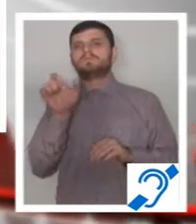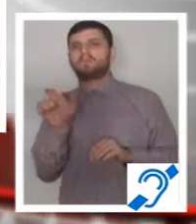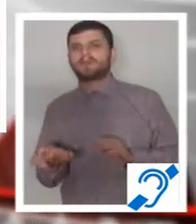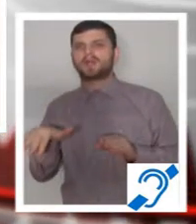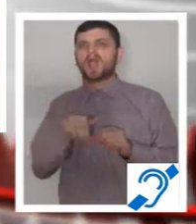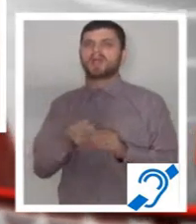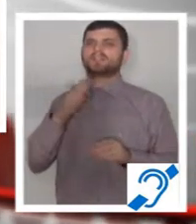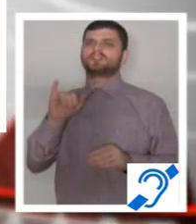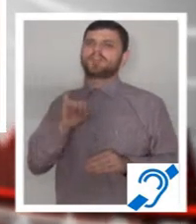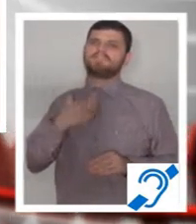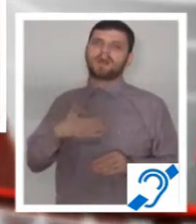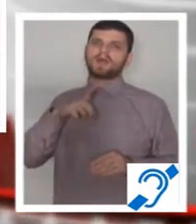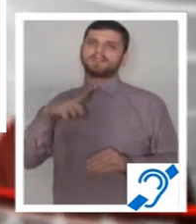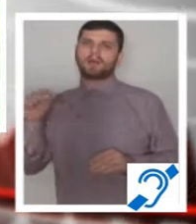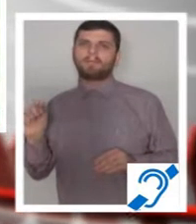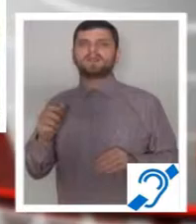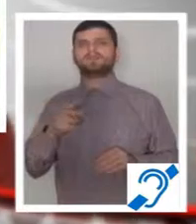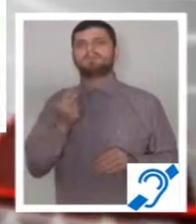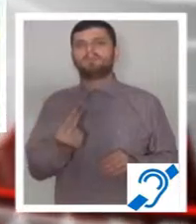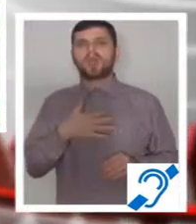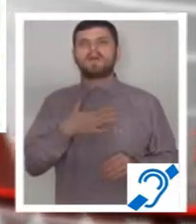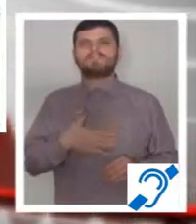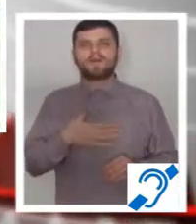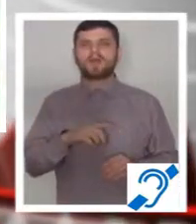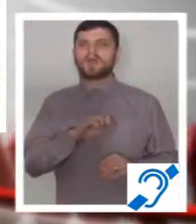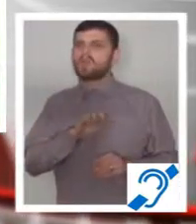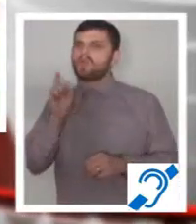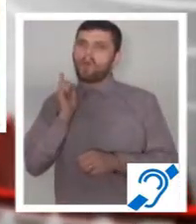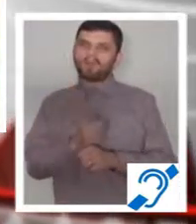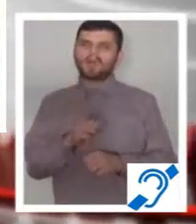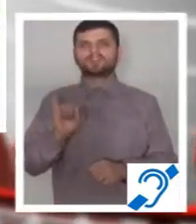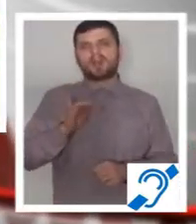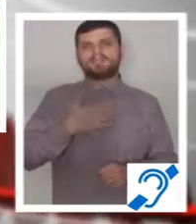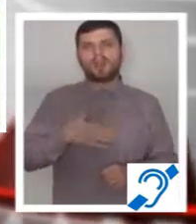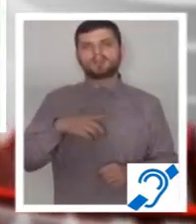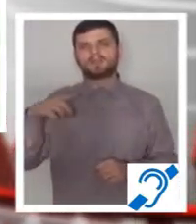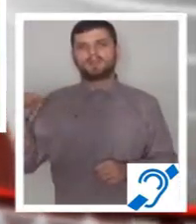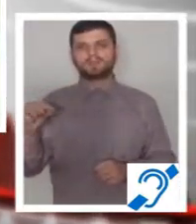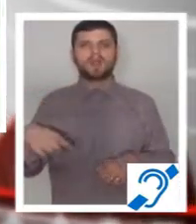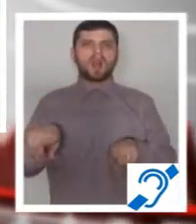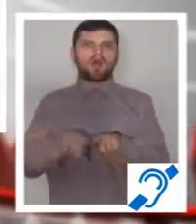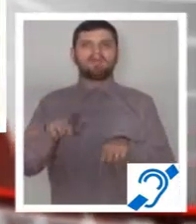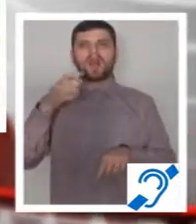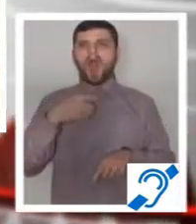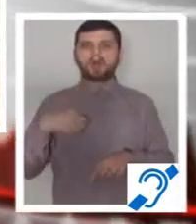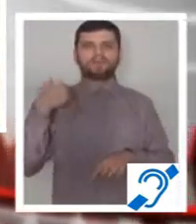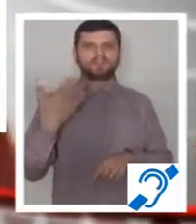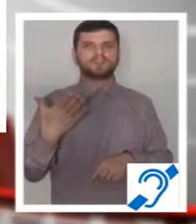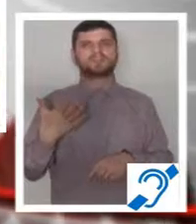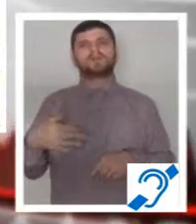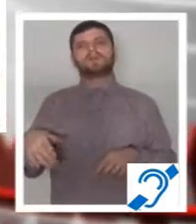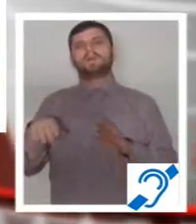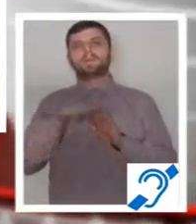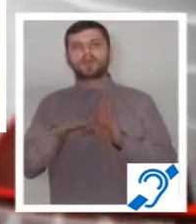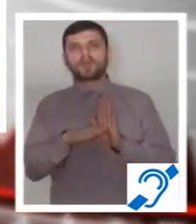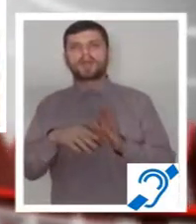persoane care au vrut să plece. Un plan de plecări voluntare, nu impuse,